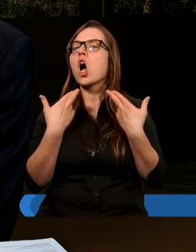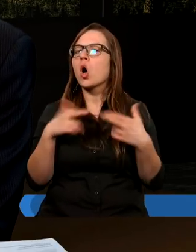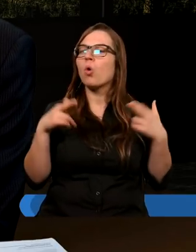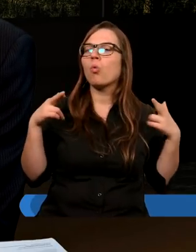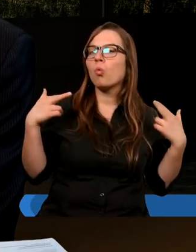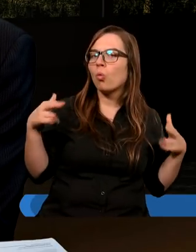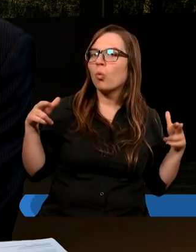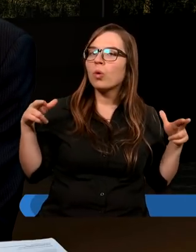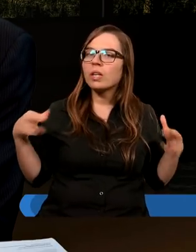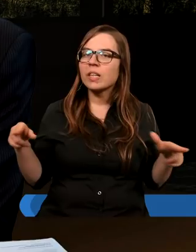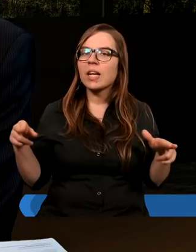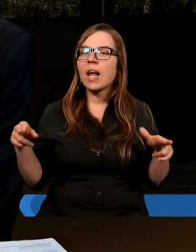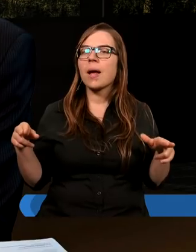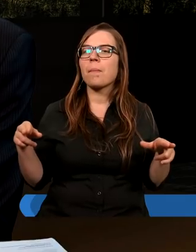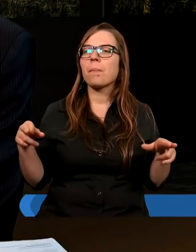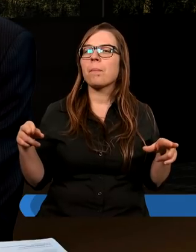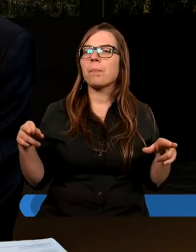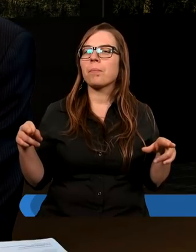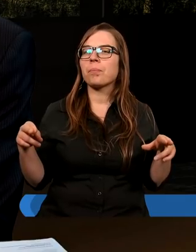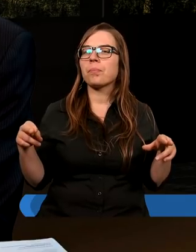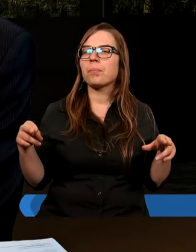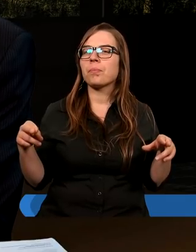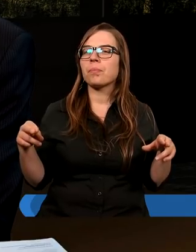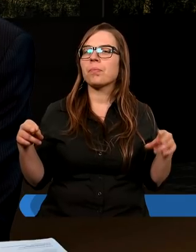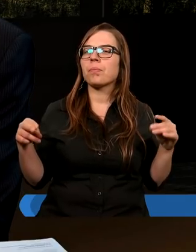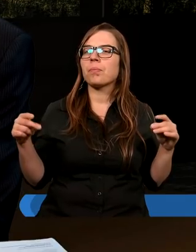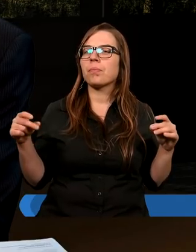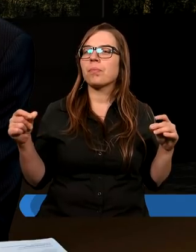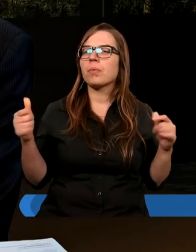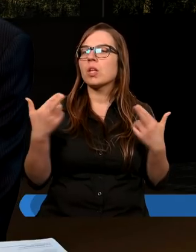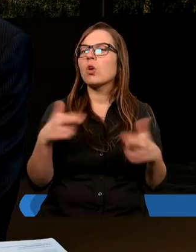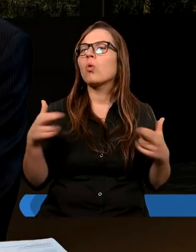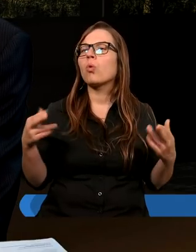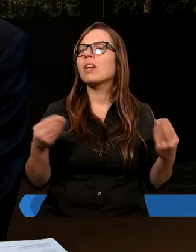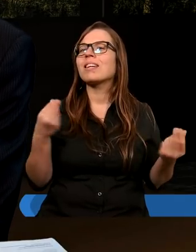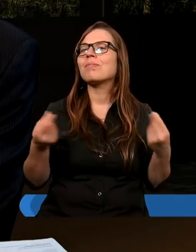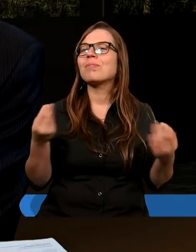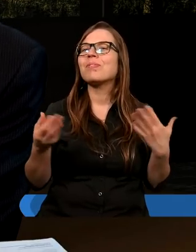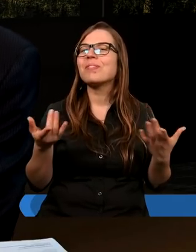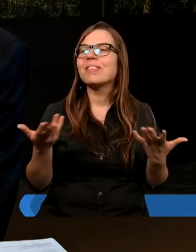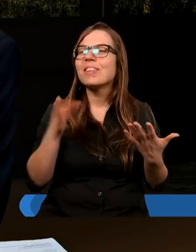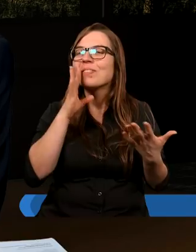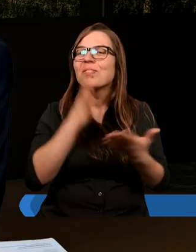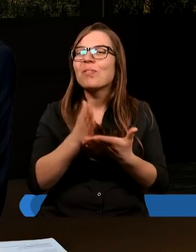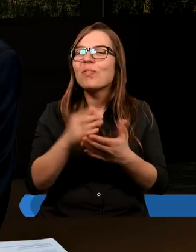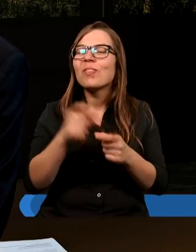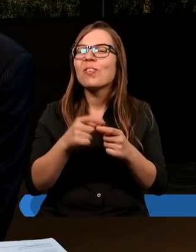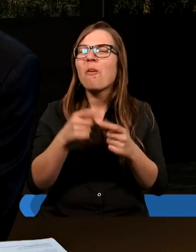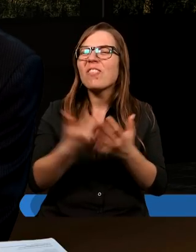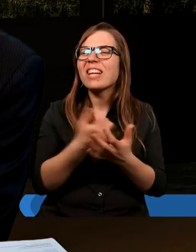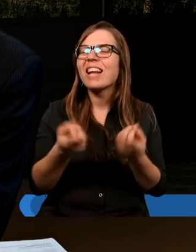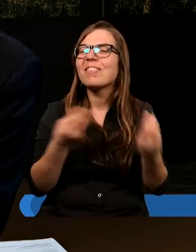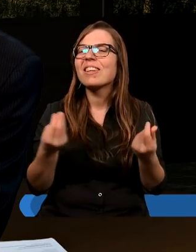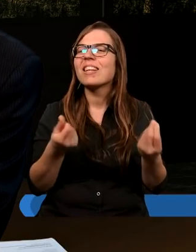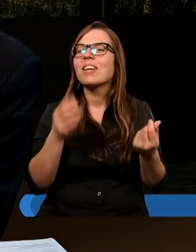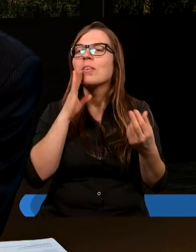pomóżcie mi znaleźć słowo, które